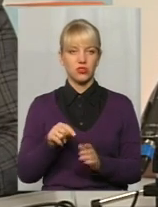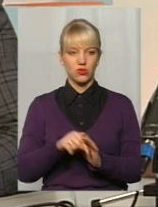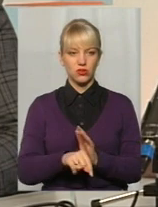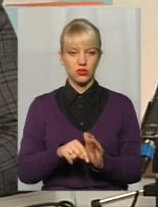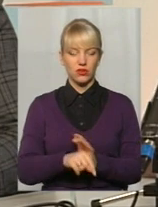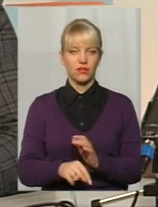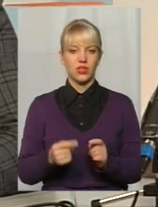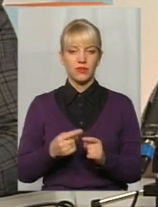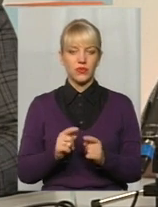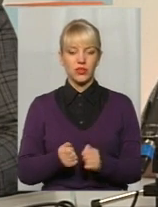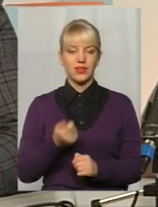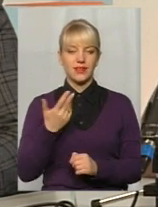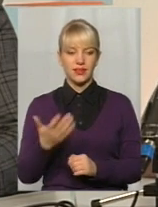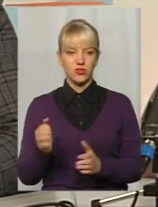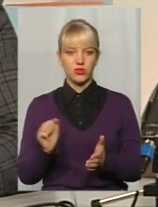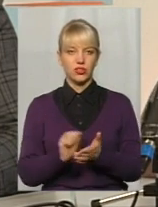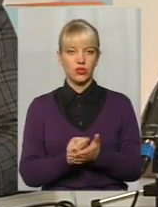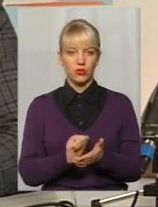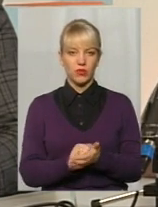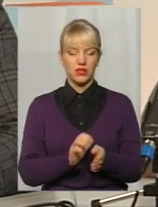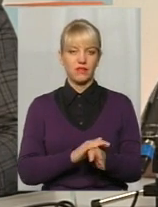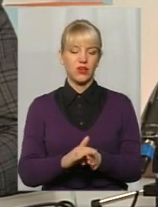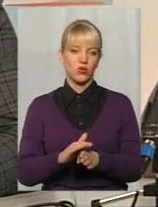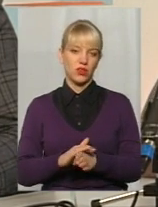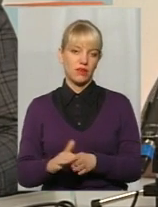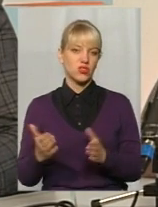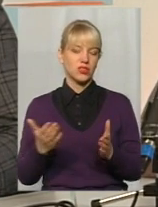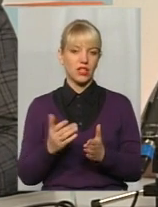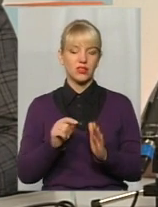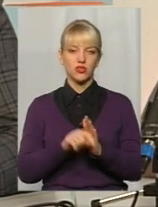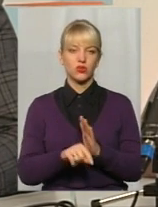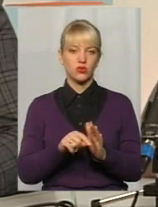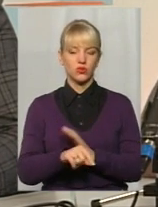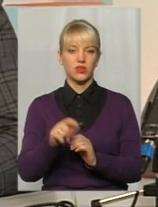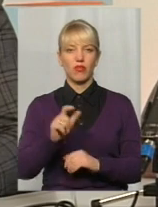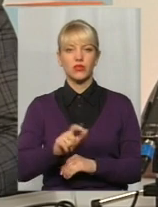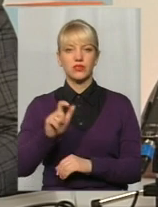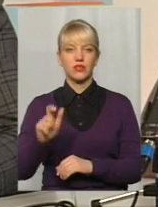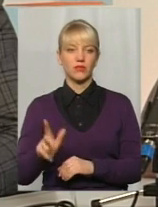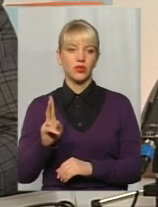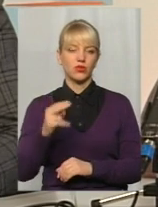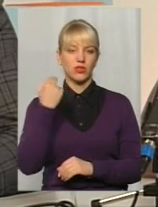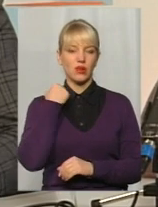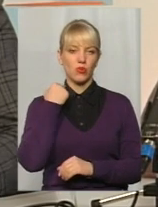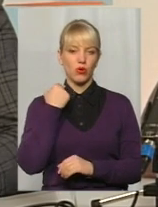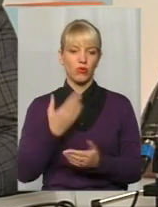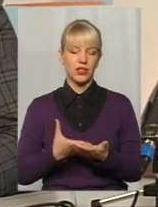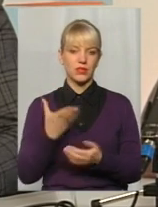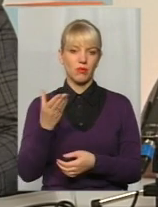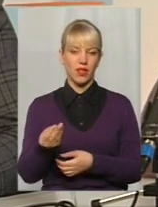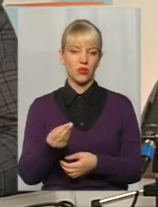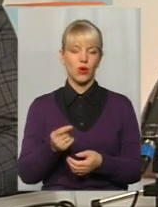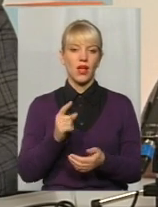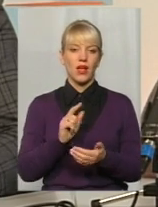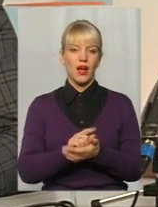тої кількості документів виконавчих, які стосуються осіб, які заборгували сплату аліментів більше